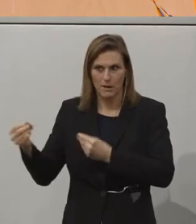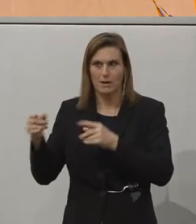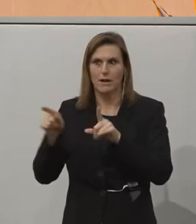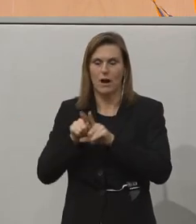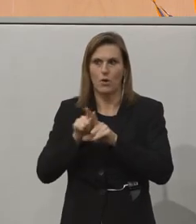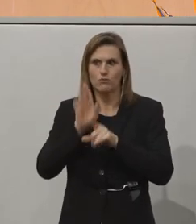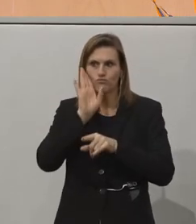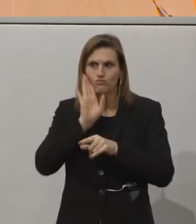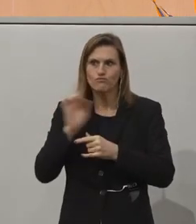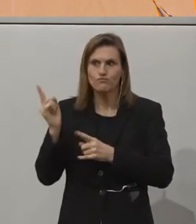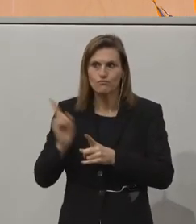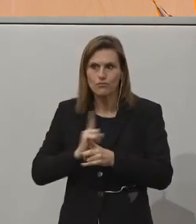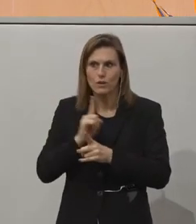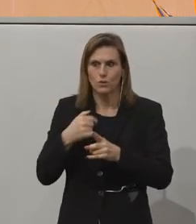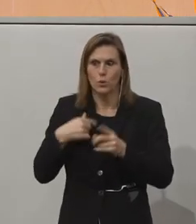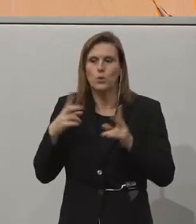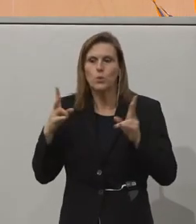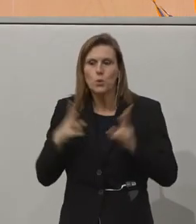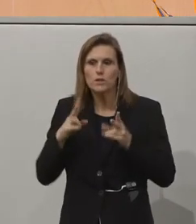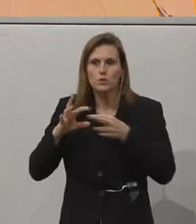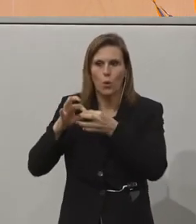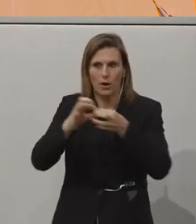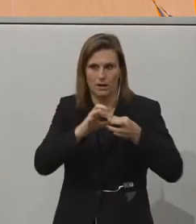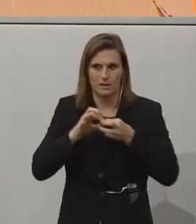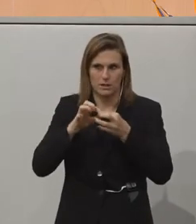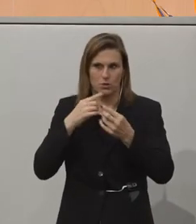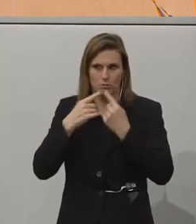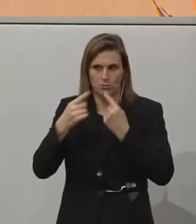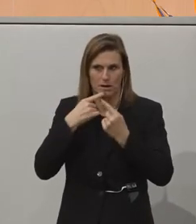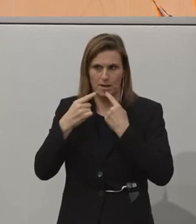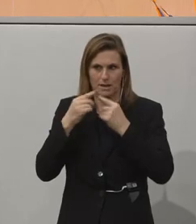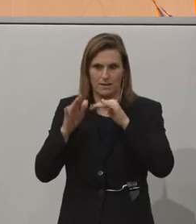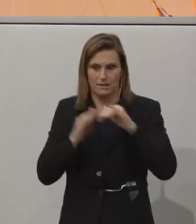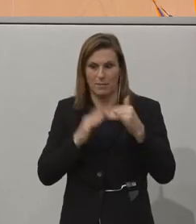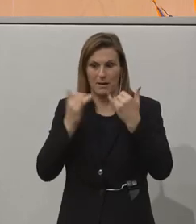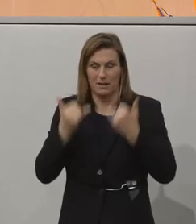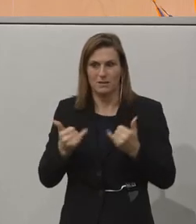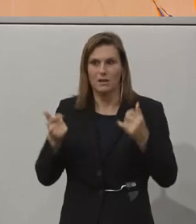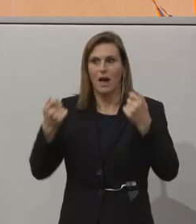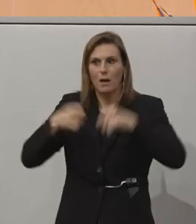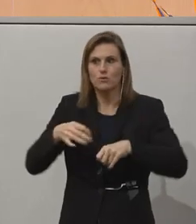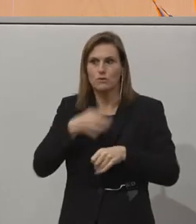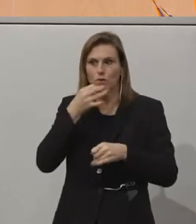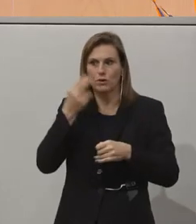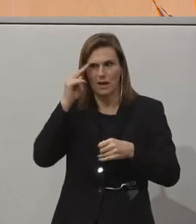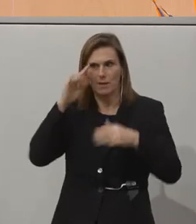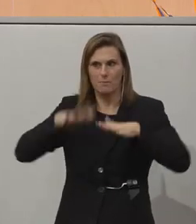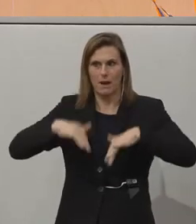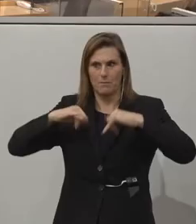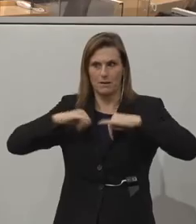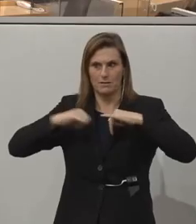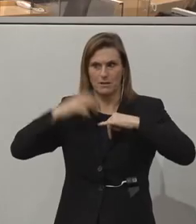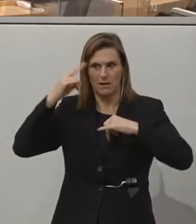bitten darf. Und nachher werde ich dann noch kurze organisatorische Dinge ansprechen. Aber jetzt die Abschlussworte vom Parlamentsdirektor Harald Dossi.